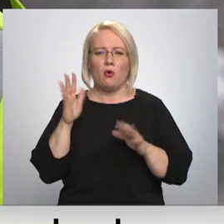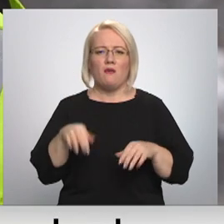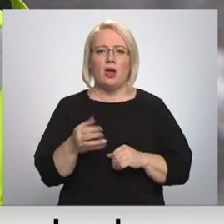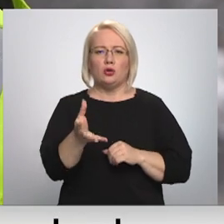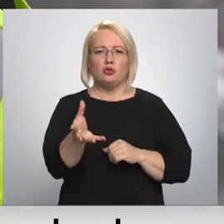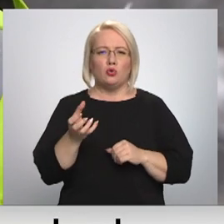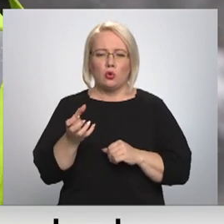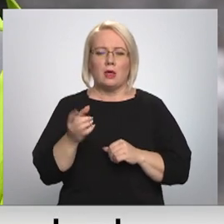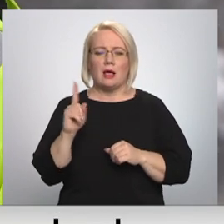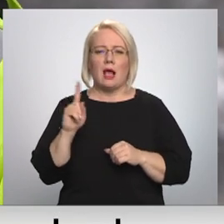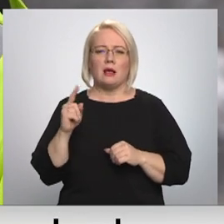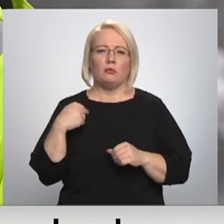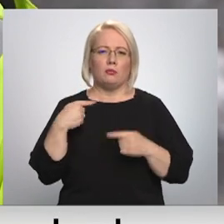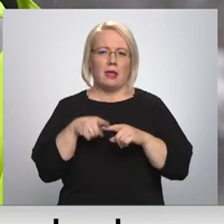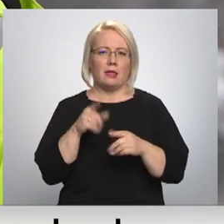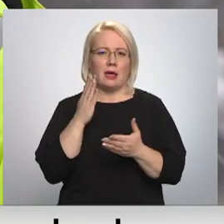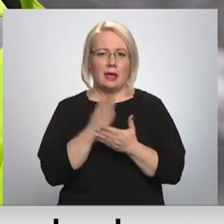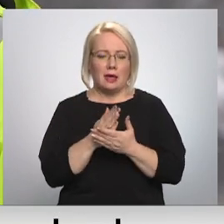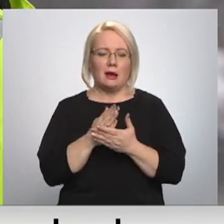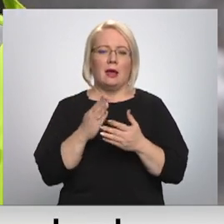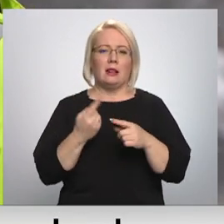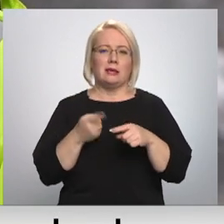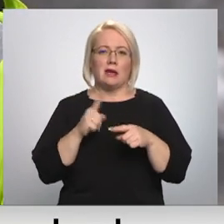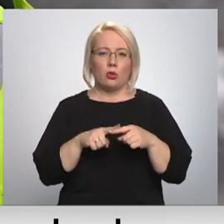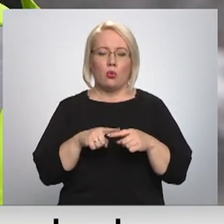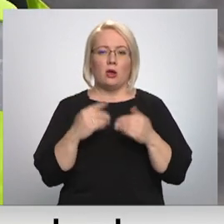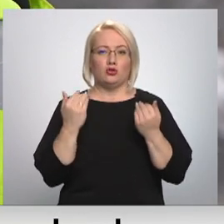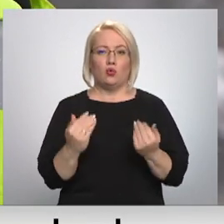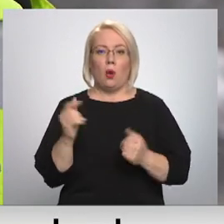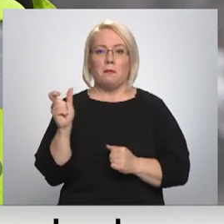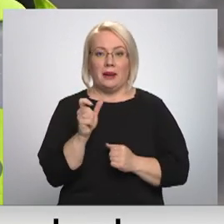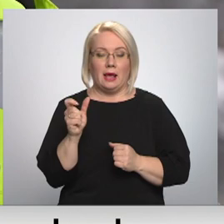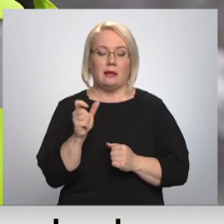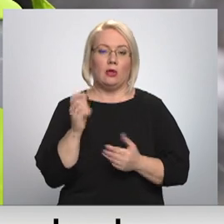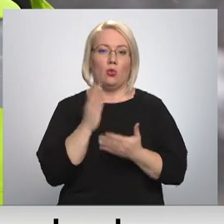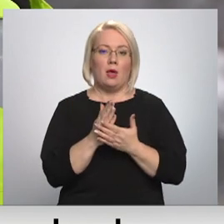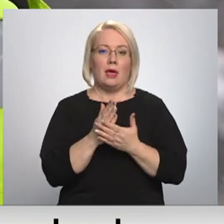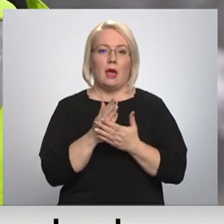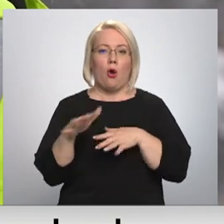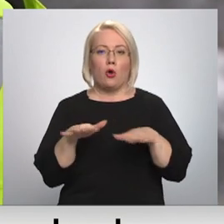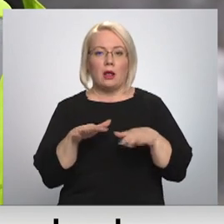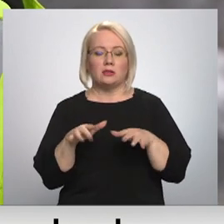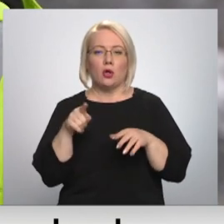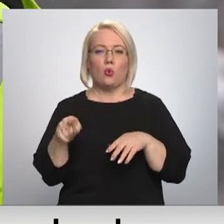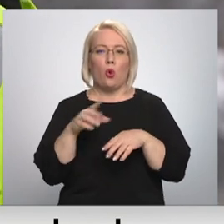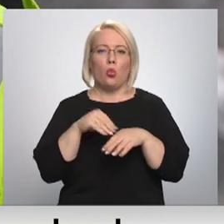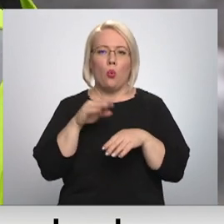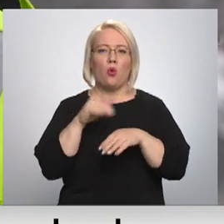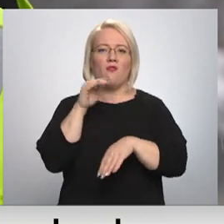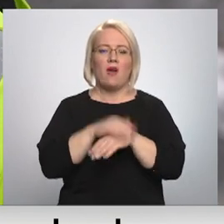ar pieejamo inventāru. Līdz ar to šobrīd notiek organizēšana ar šo dūņu